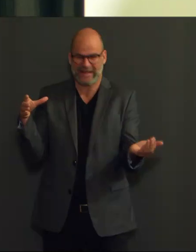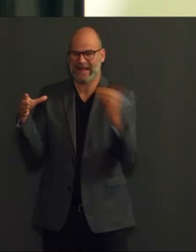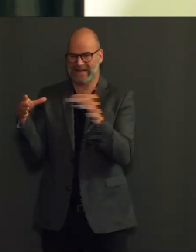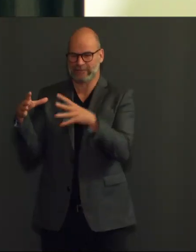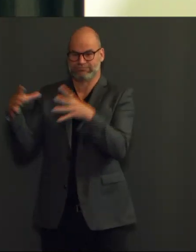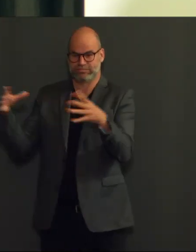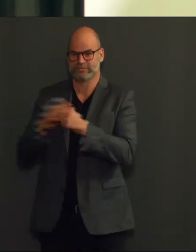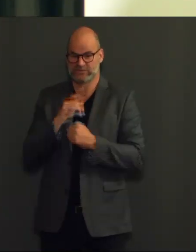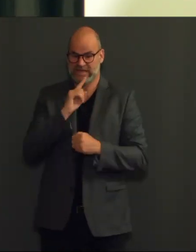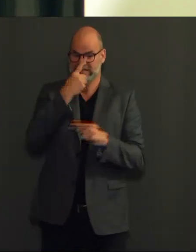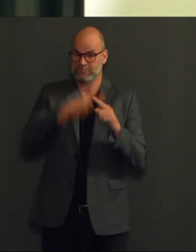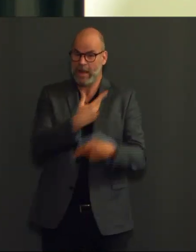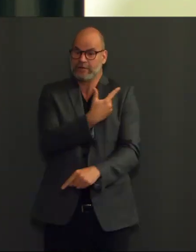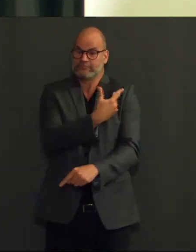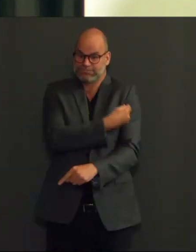werk doet.